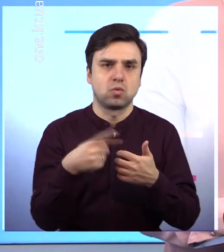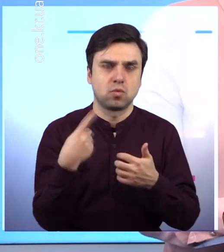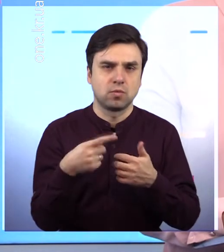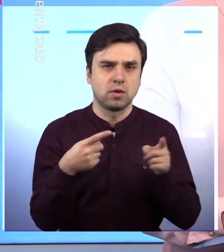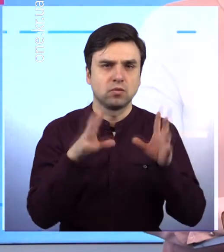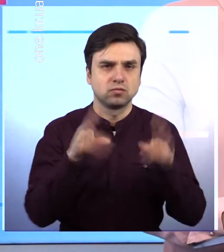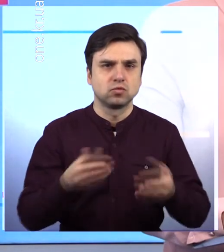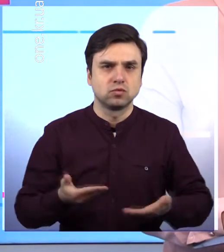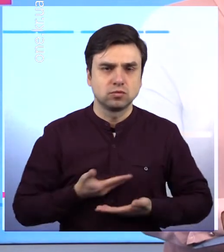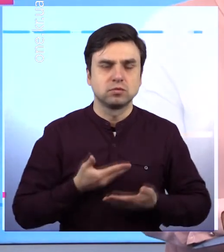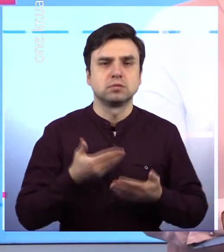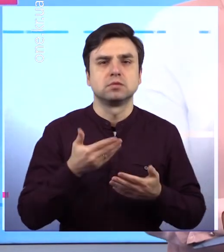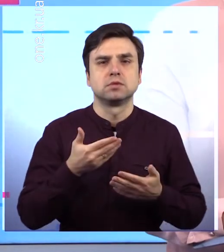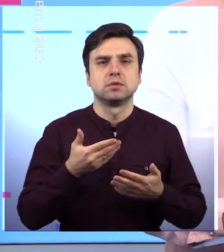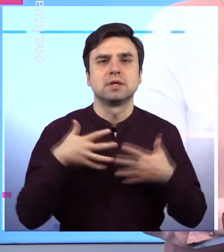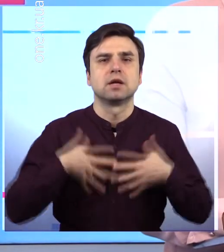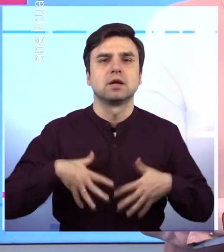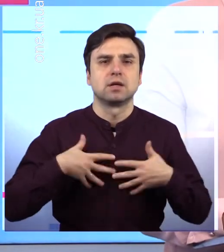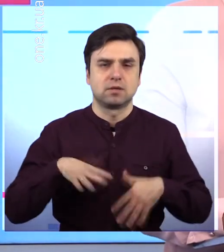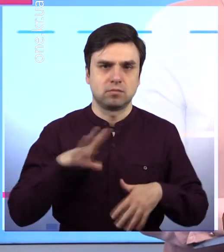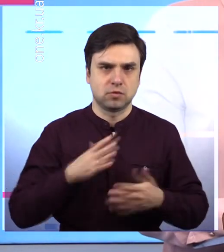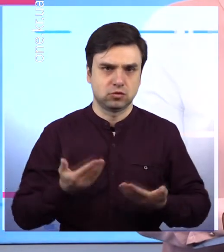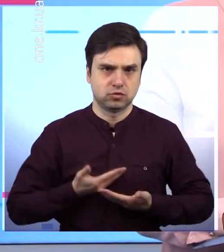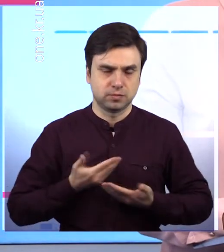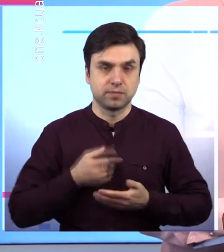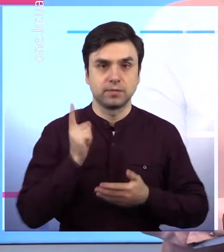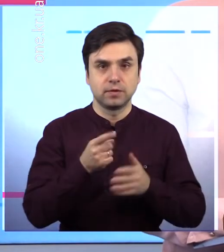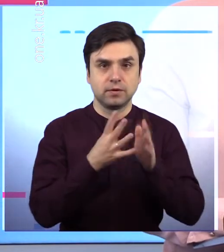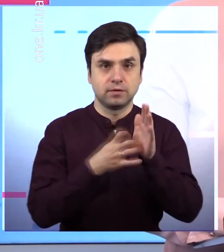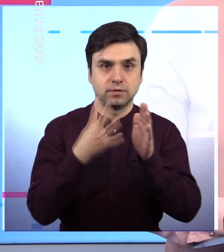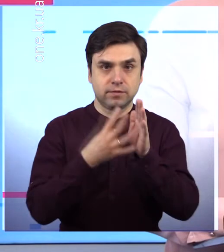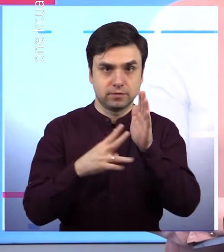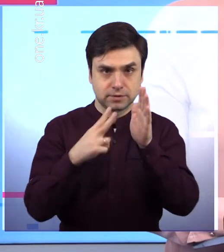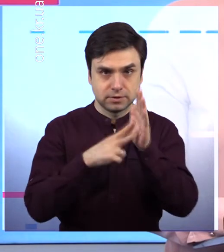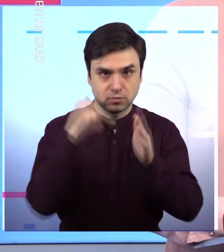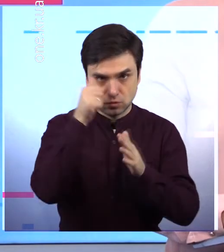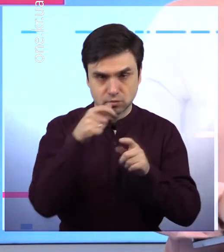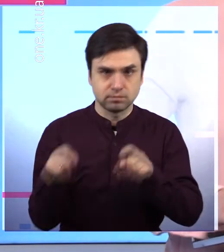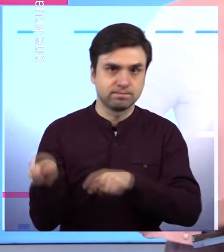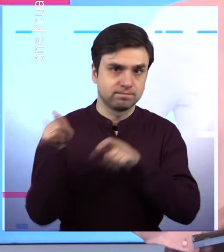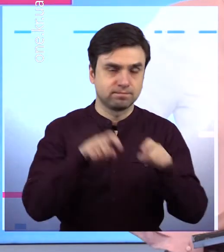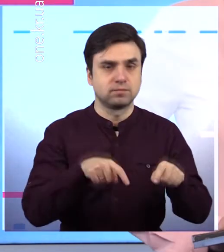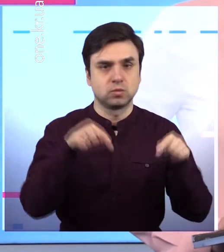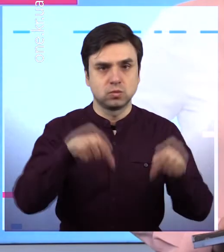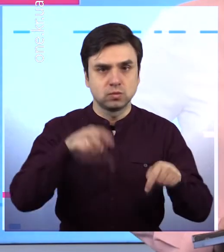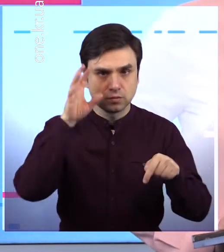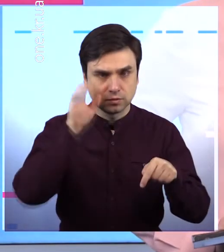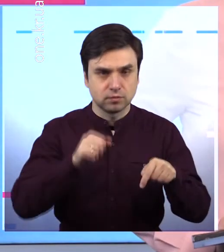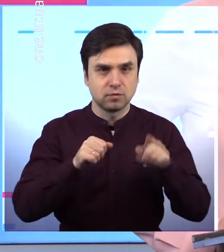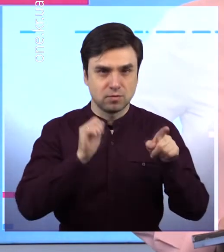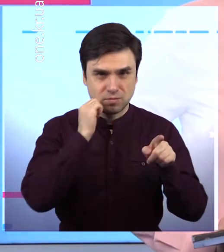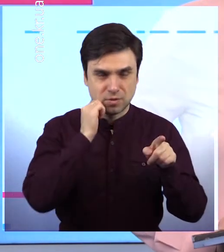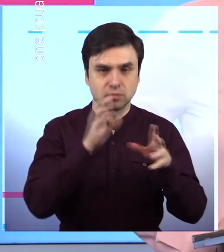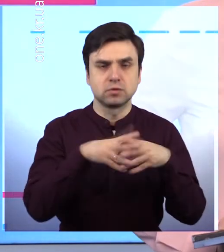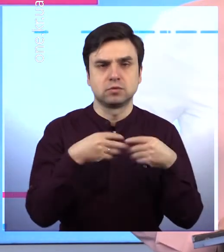двоє онуків, двоє правнуків та навіть є вже двоє праправнуків. У чому ж секрет довголіття жінки та як її